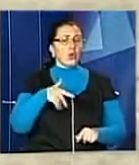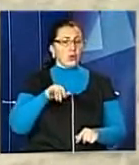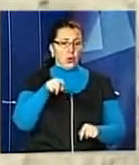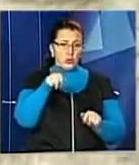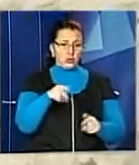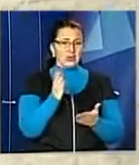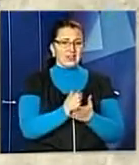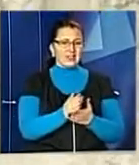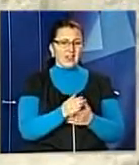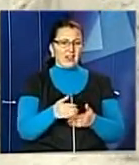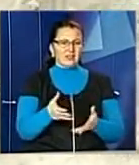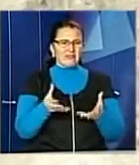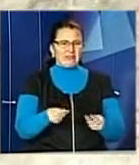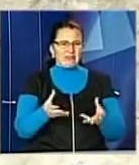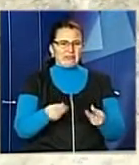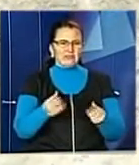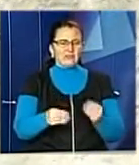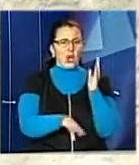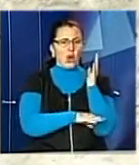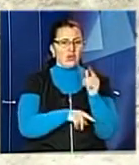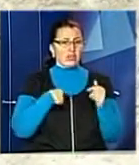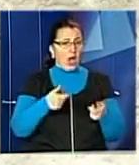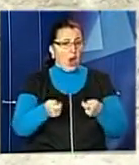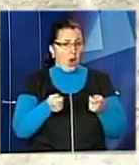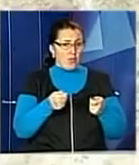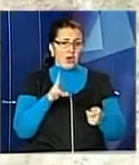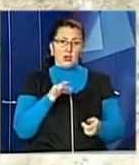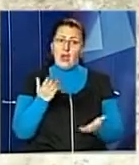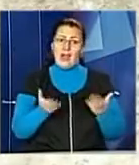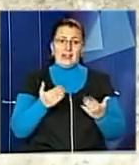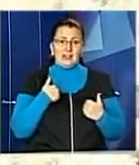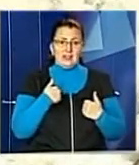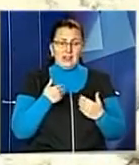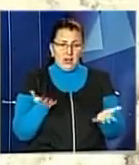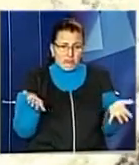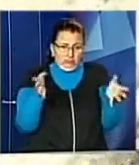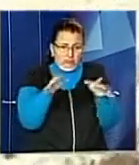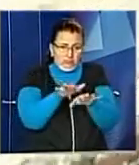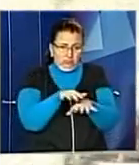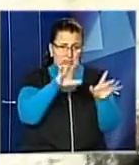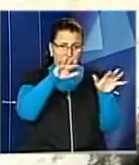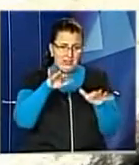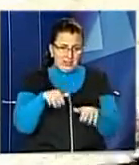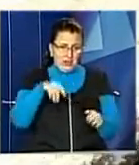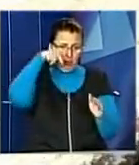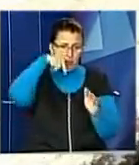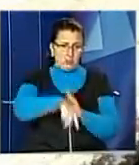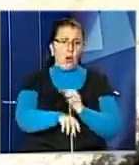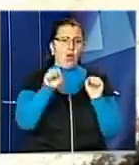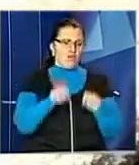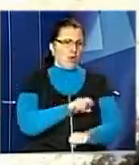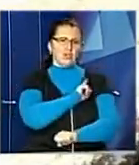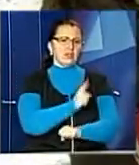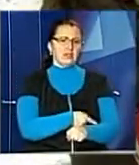що тут рухлява гілка, тому і обережна. Але якщо цей люк припорошить снігом, провалитися можна значно більше.